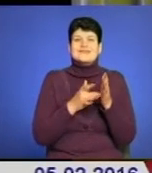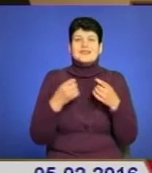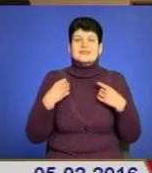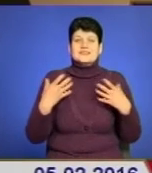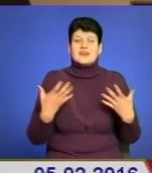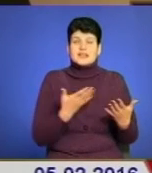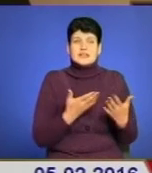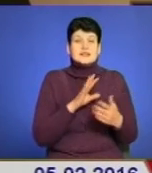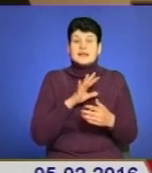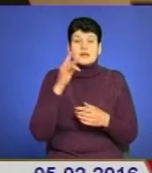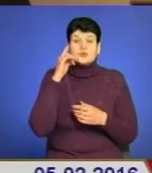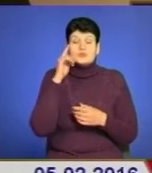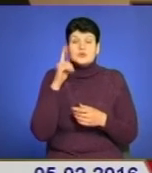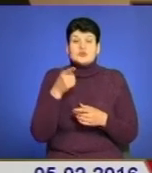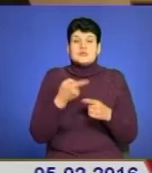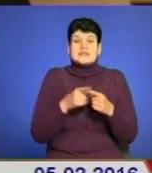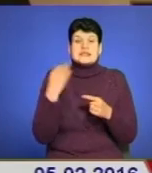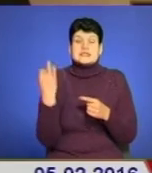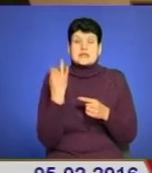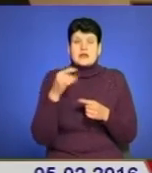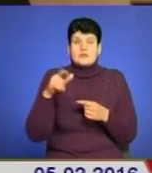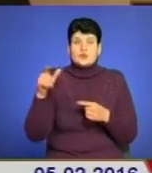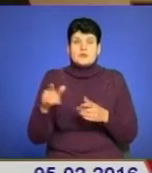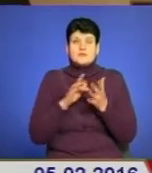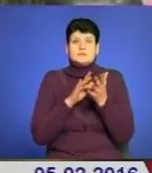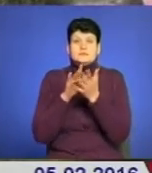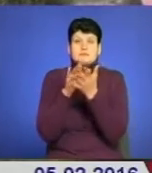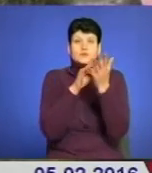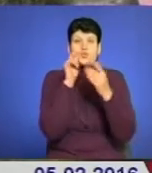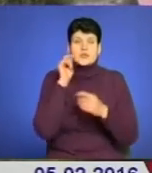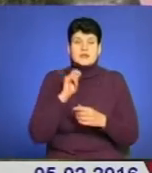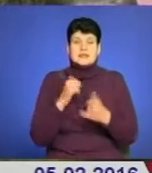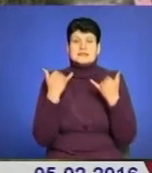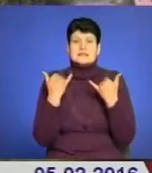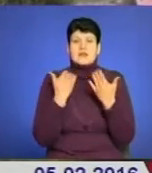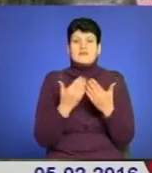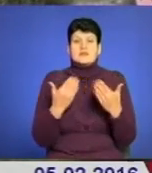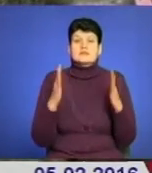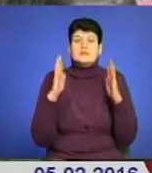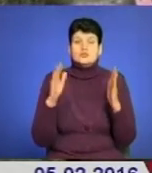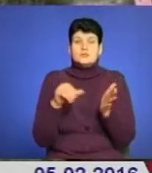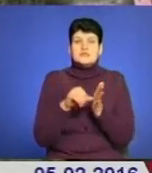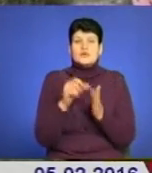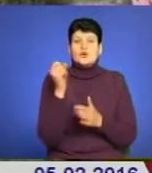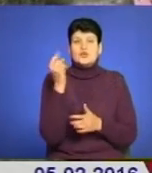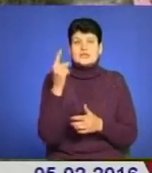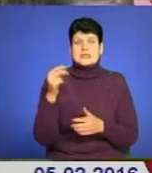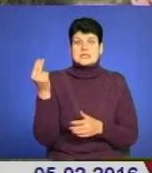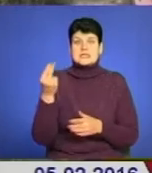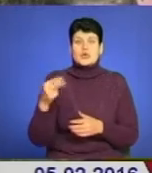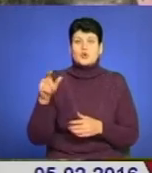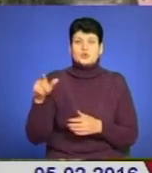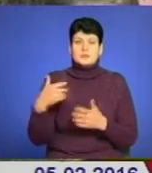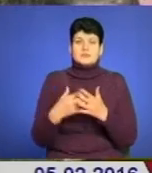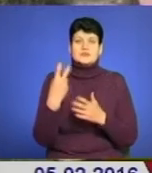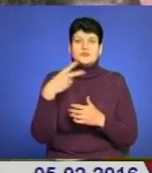сподівалися, що вона настільки зацікавить людей, що помандрує Україною. Зараз виставка буде представляти 11 художників, близько